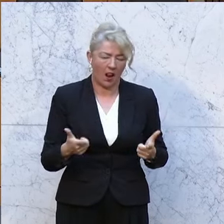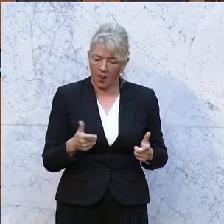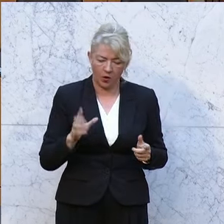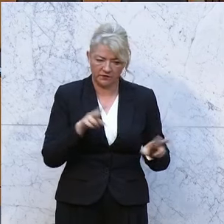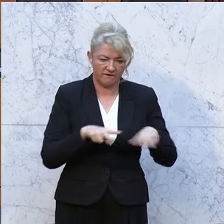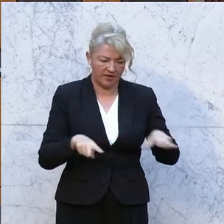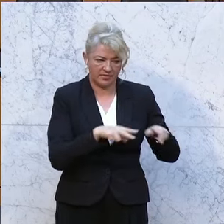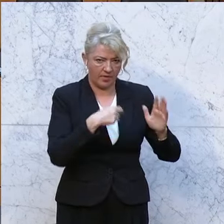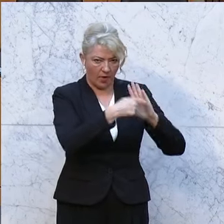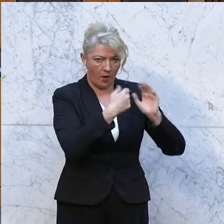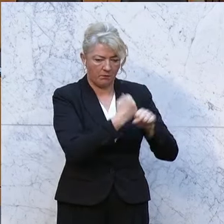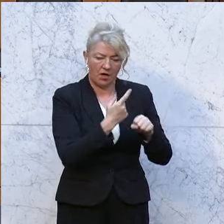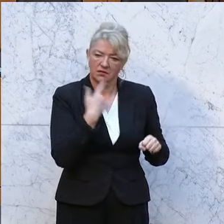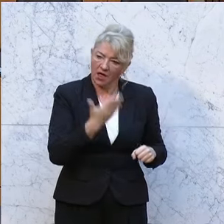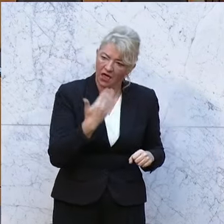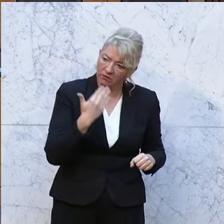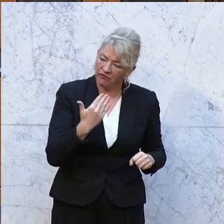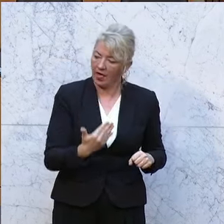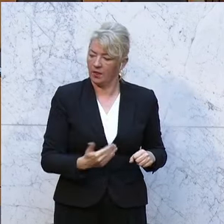gibt da Ratschläge.